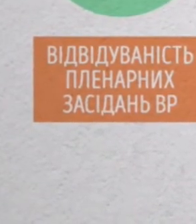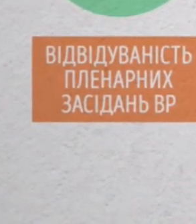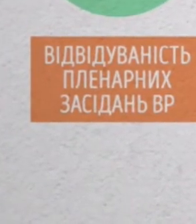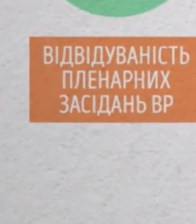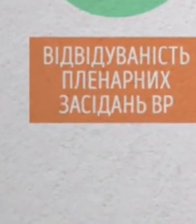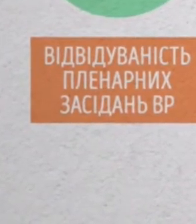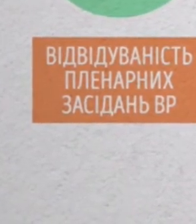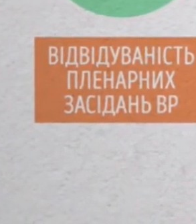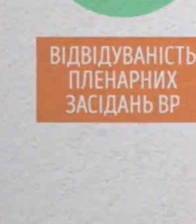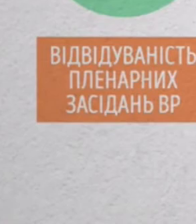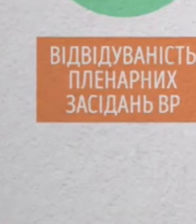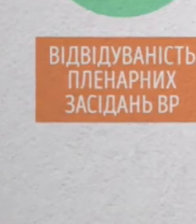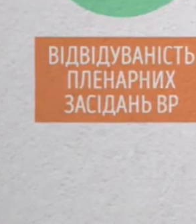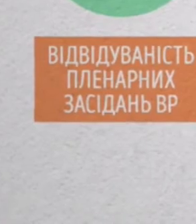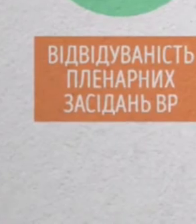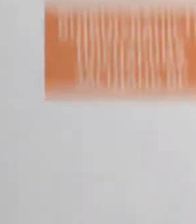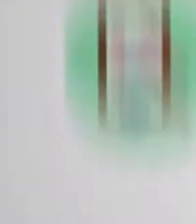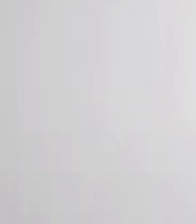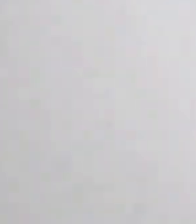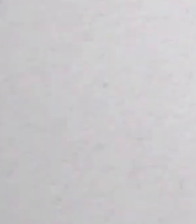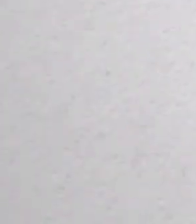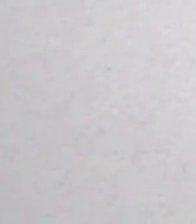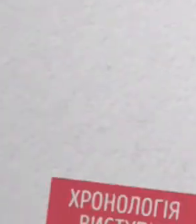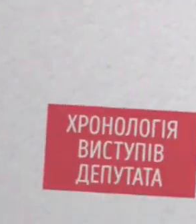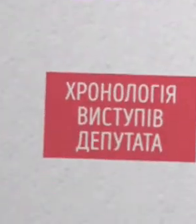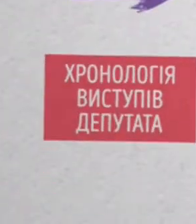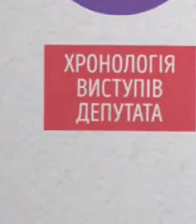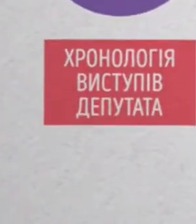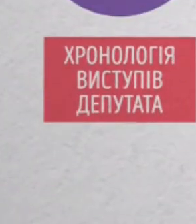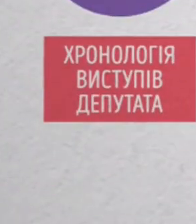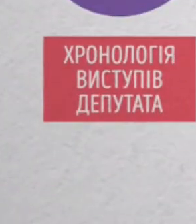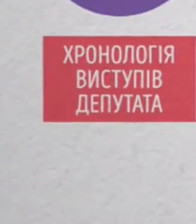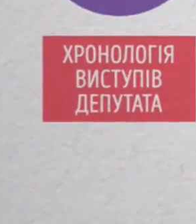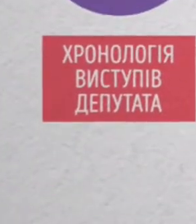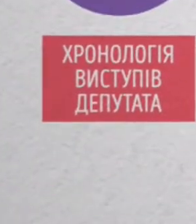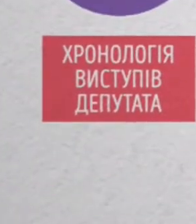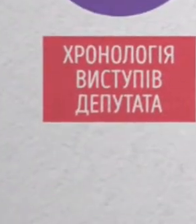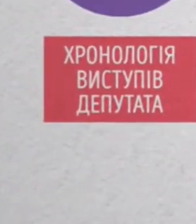Дякую. Хронологія виступів депутата.